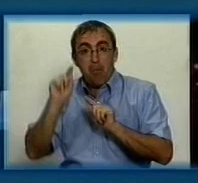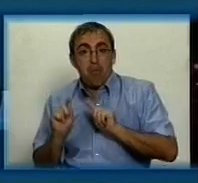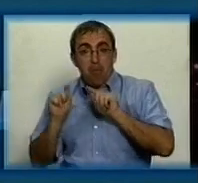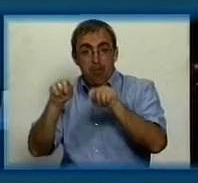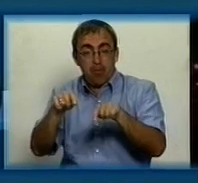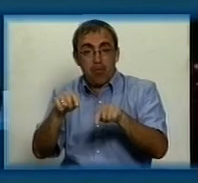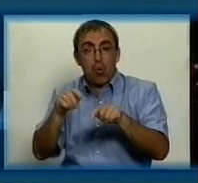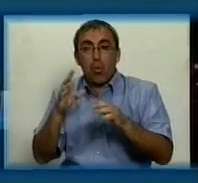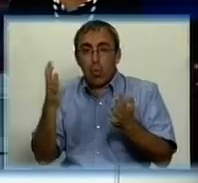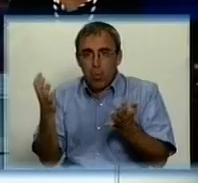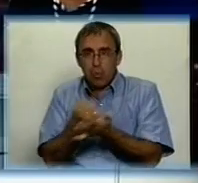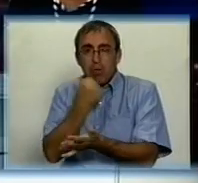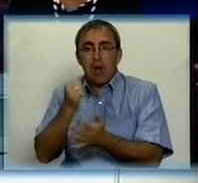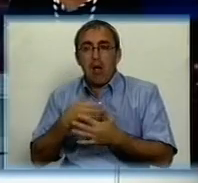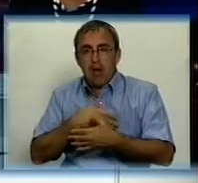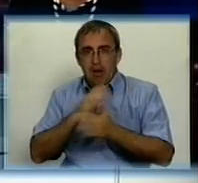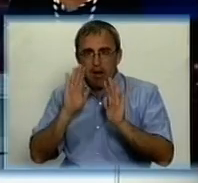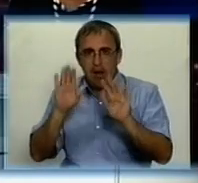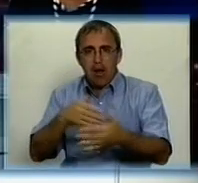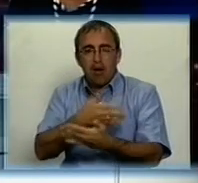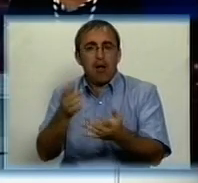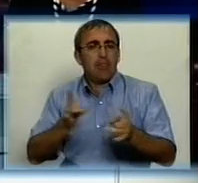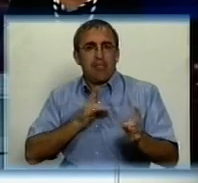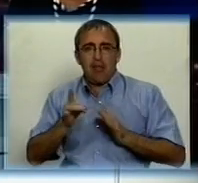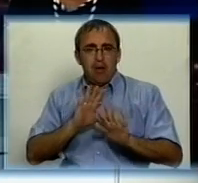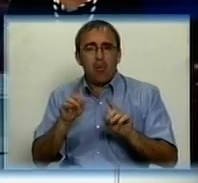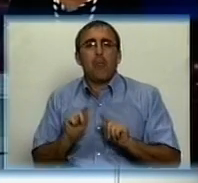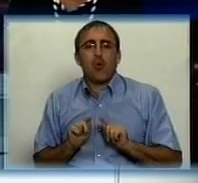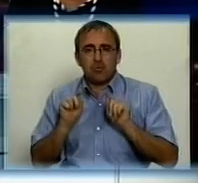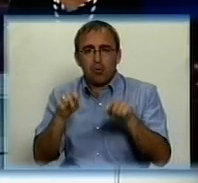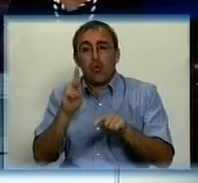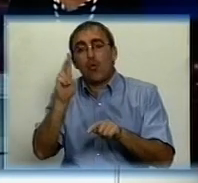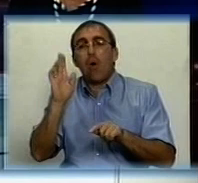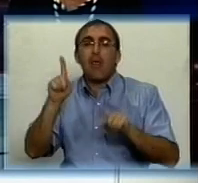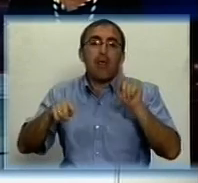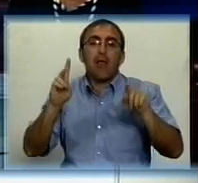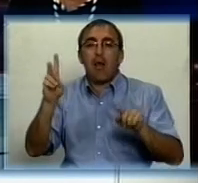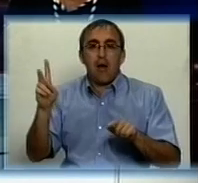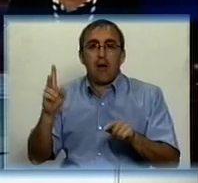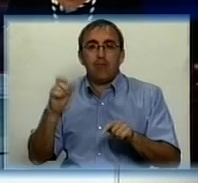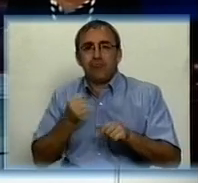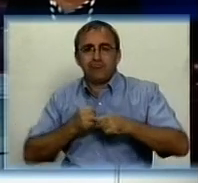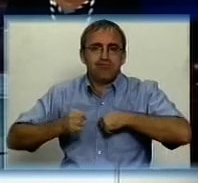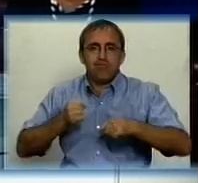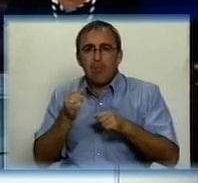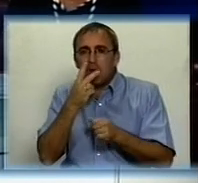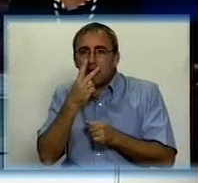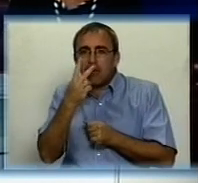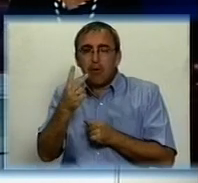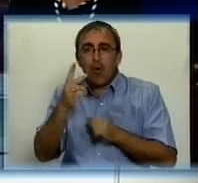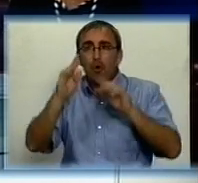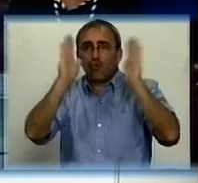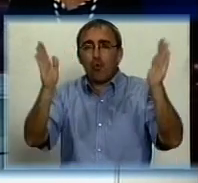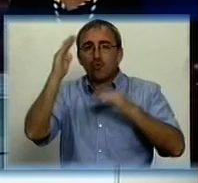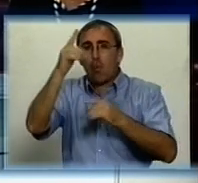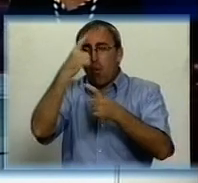успіхів. Хай не нервуються, поступають. Хто як, хто буде штовхатися, дивитися на дошку об